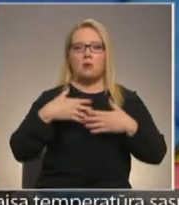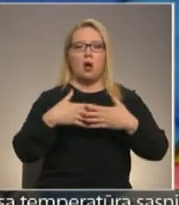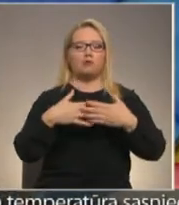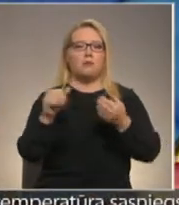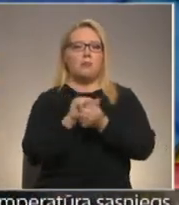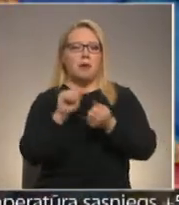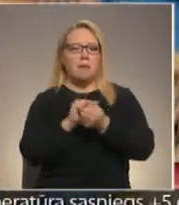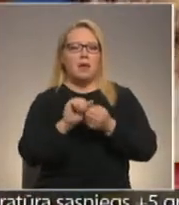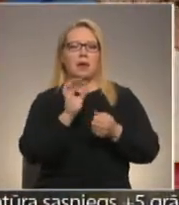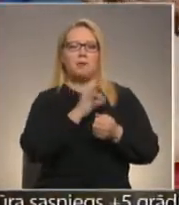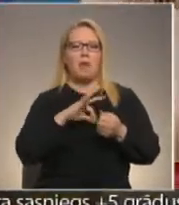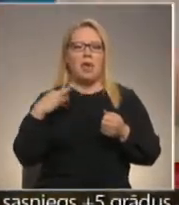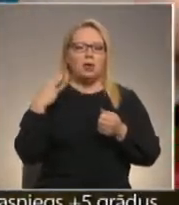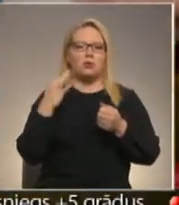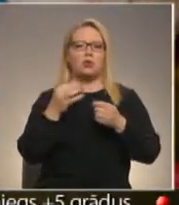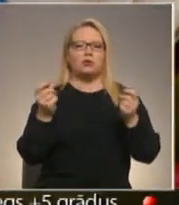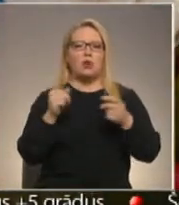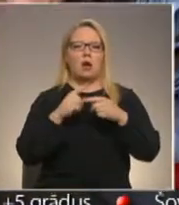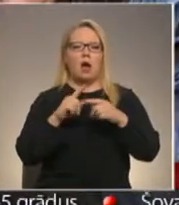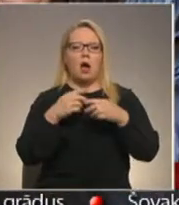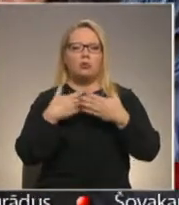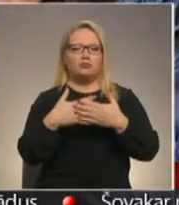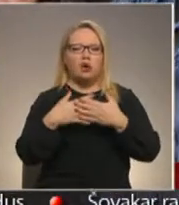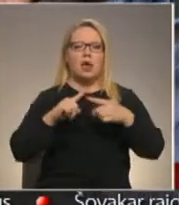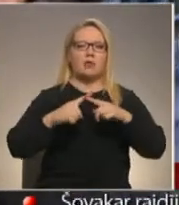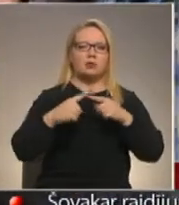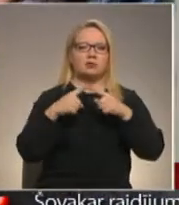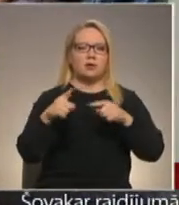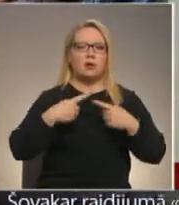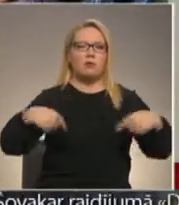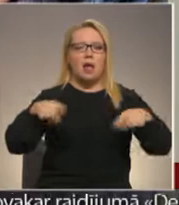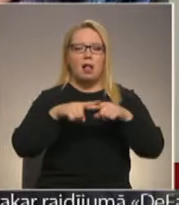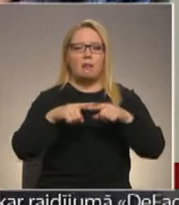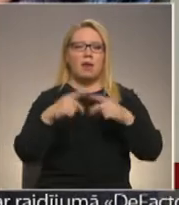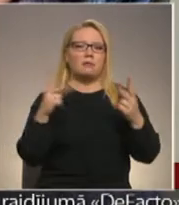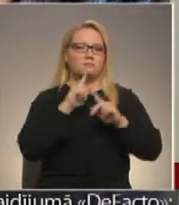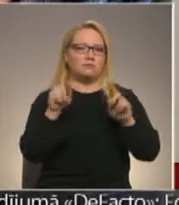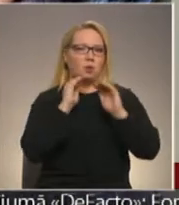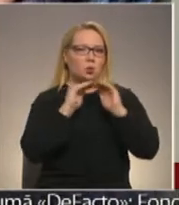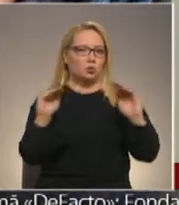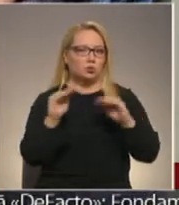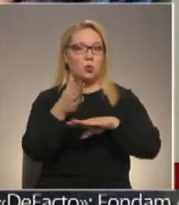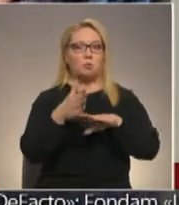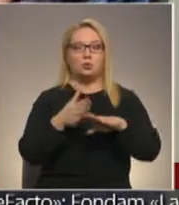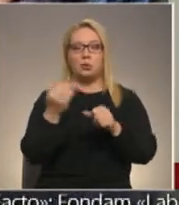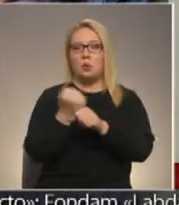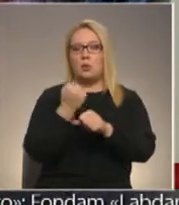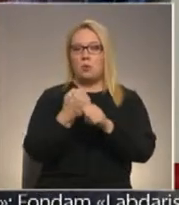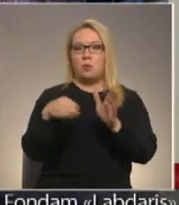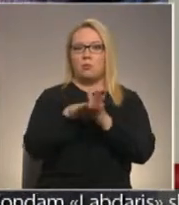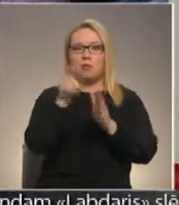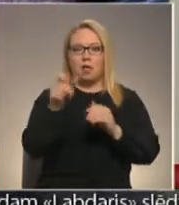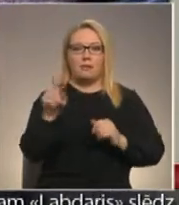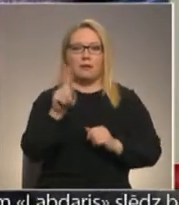papīru, pērļu jostiņu, aušana, adīšana un citas. Vien tāpā valda neierastas klusums, jo puse no nodarbību dalībniekiem